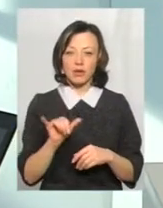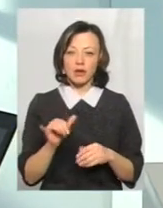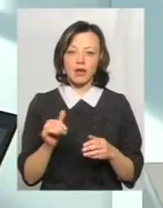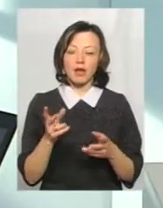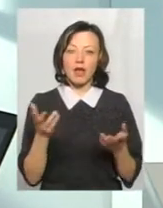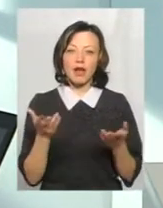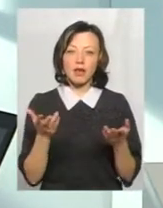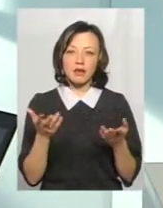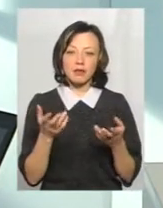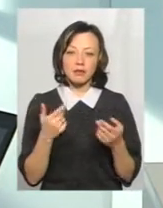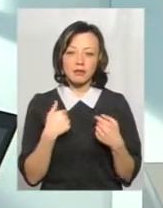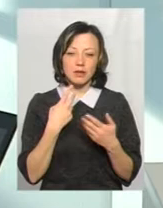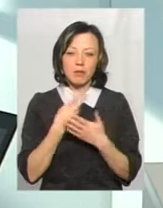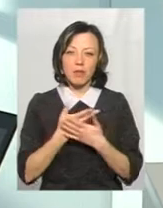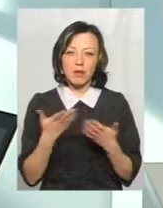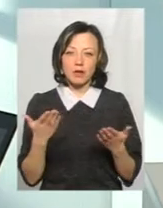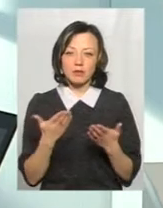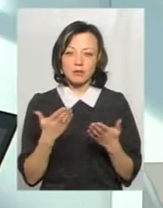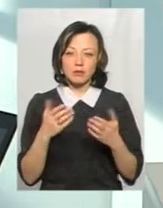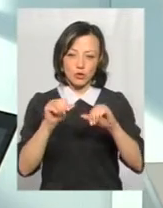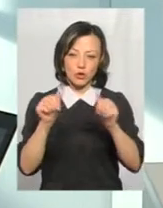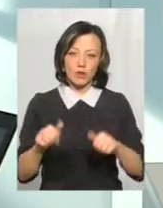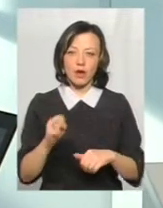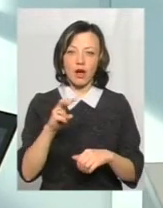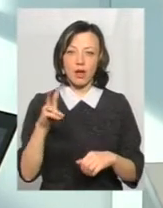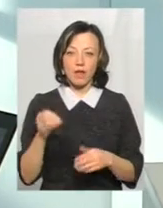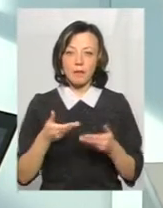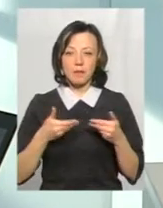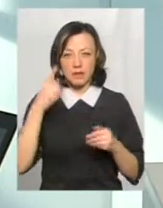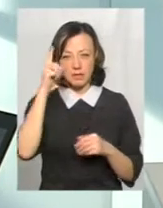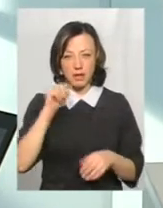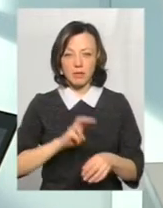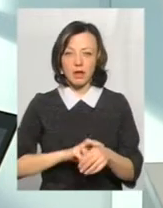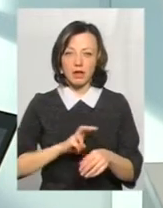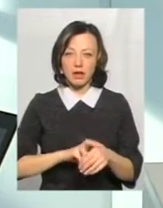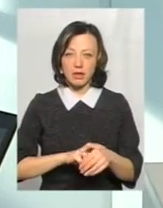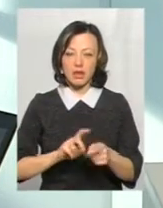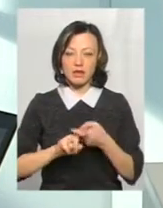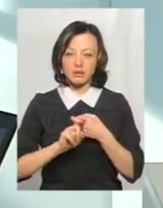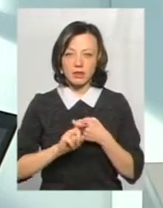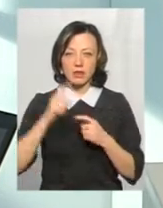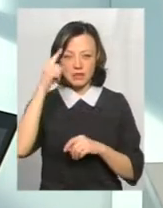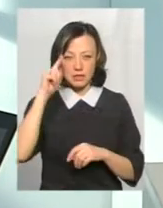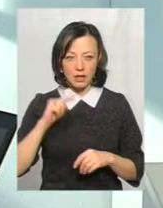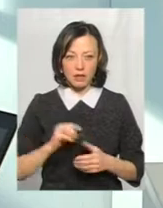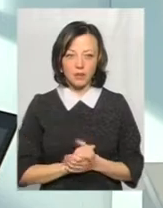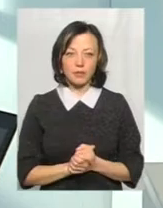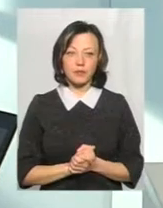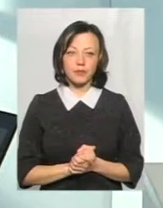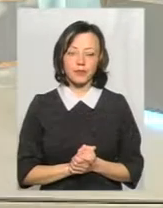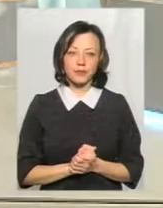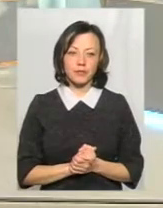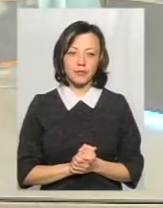які ми не побачимо так зовні, але все-таки ми знаємо, лікарі, фахівці, інфекціоністи знають ці Тобто ми